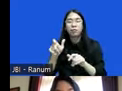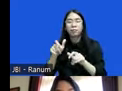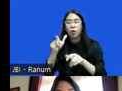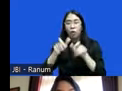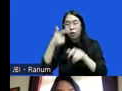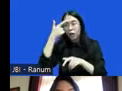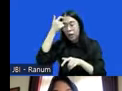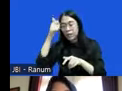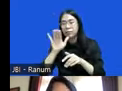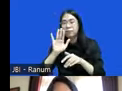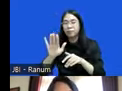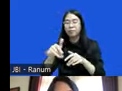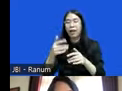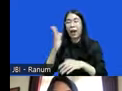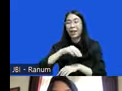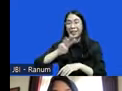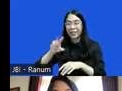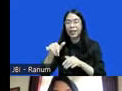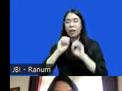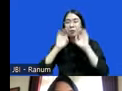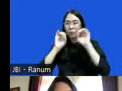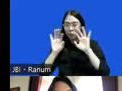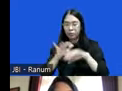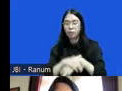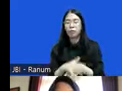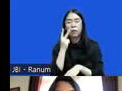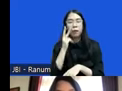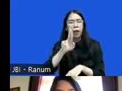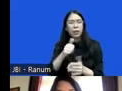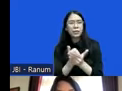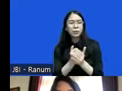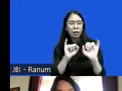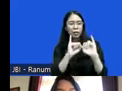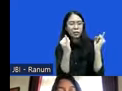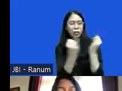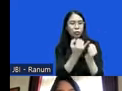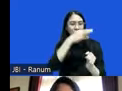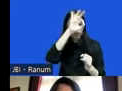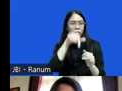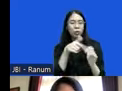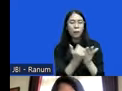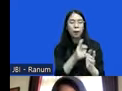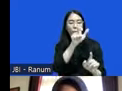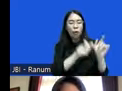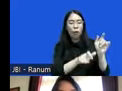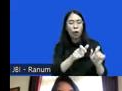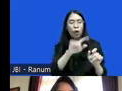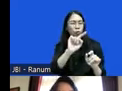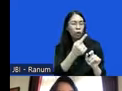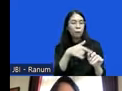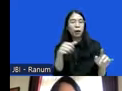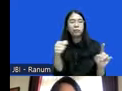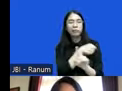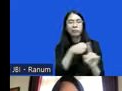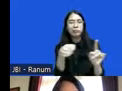nah kita juga kemudian melihat kembali bahwa institusi Polri ini menjadi aktor utama dari pelaku kekerasan baik